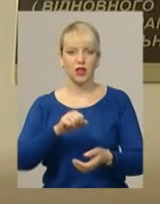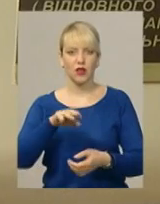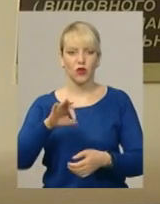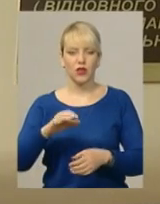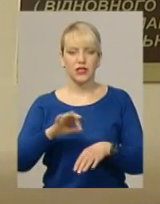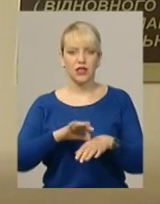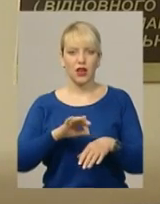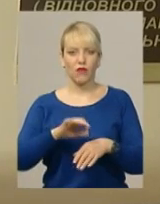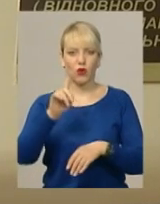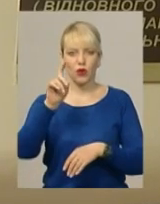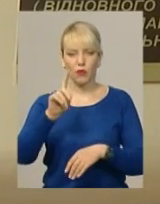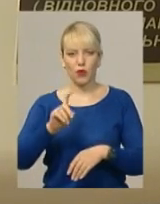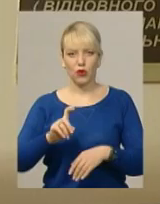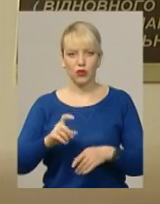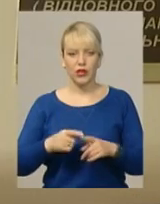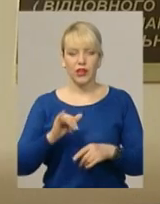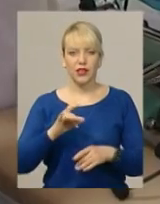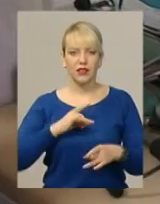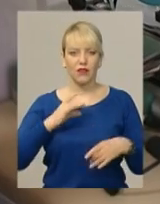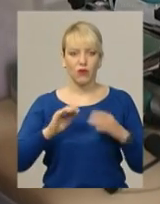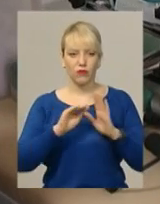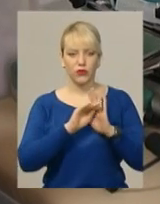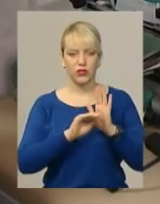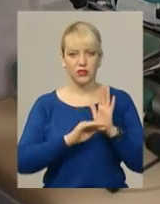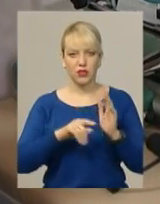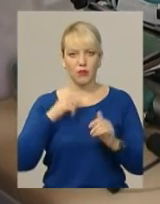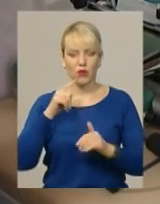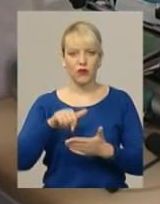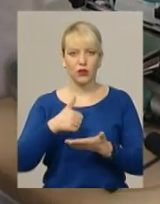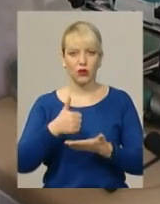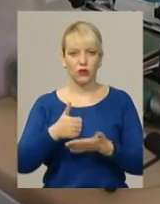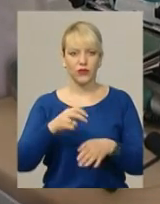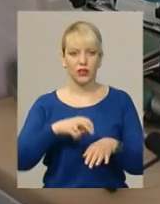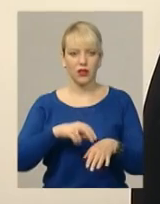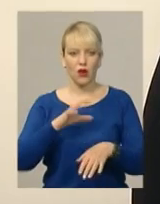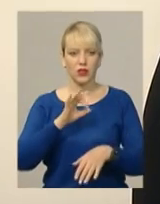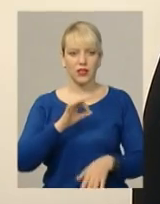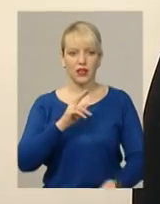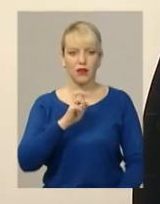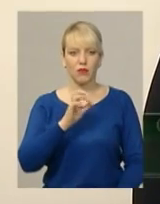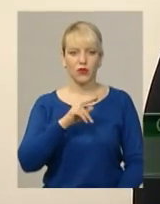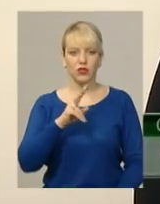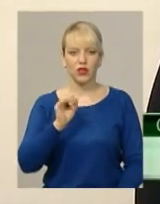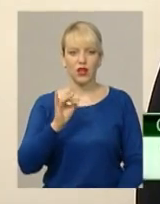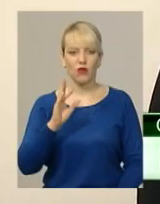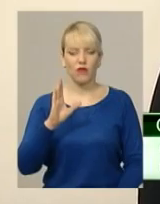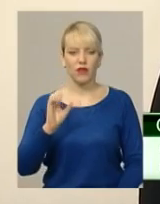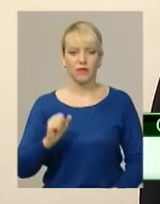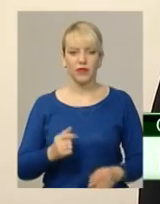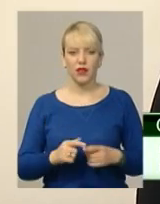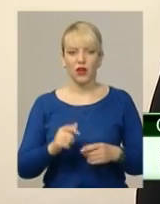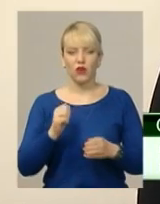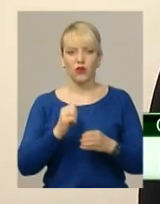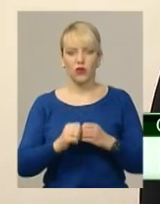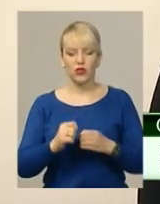захворюваннями опорно-рухового апарату і нервової системи, каже головний лікар закладу Оксана Бочкарьова. Фактично кожен демобілізований учасник